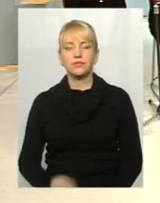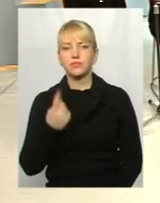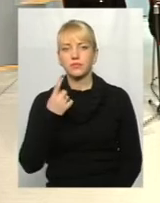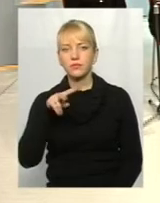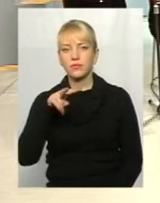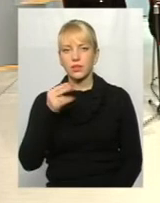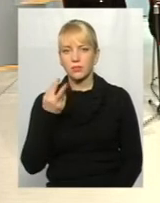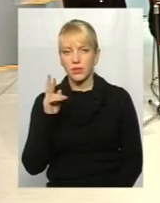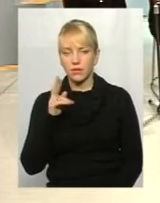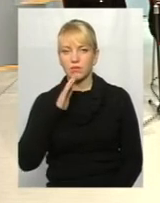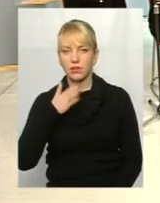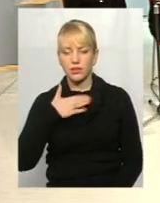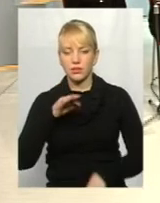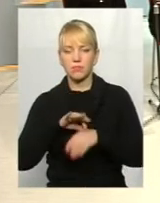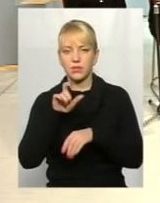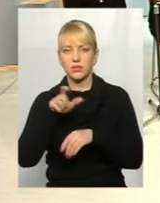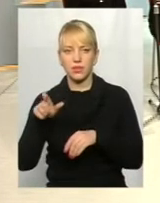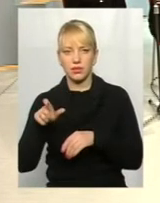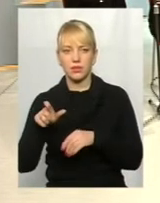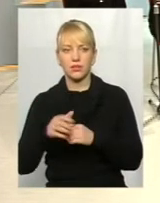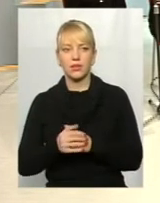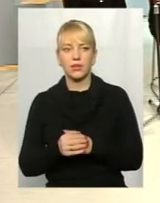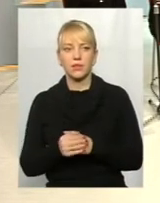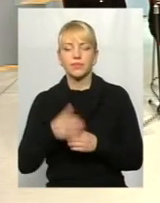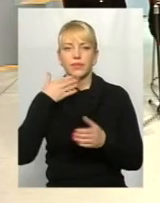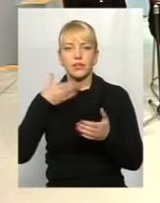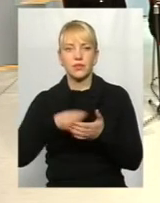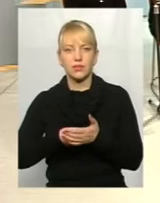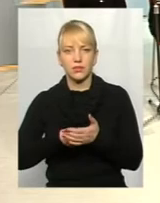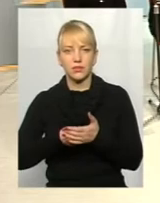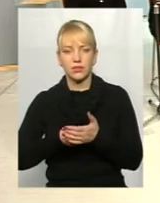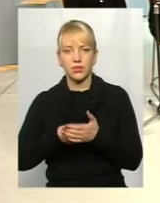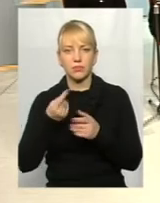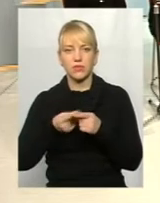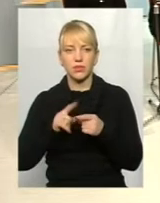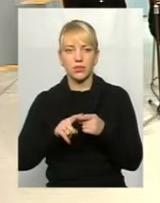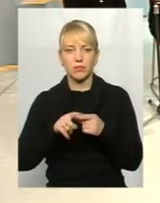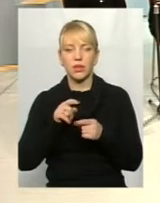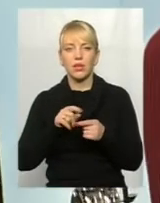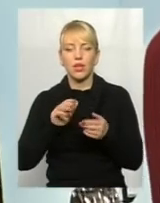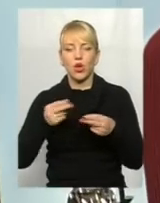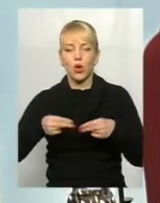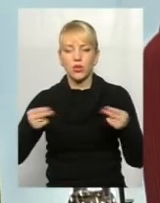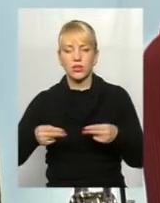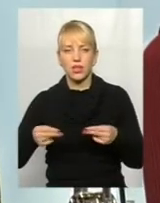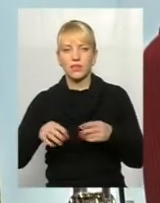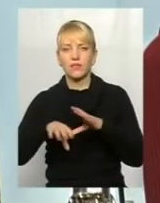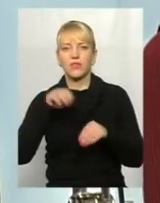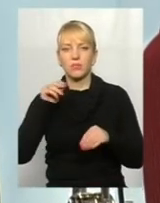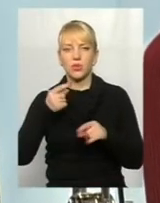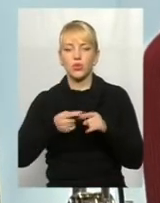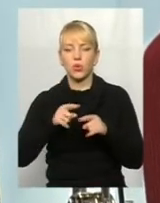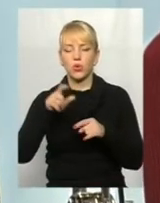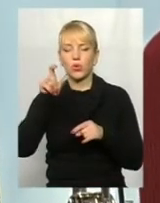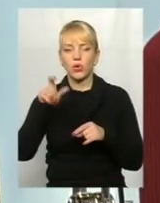липня наші пацієнти, я кажуть, своїми тими контрактами виборують того лікаря, який є